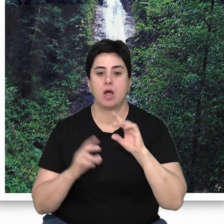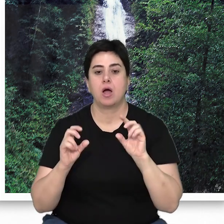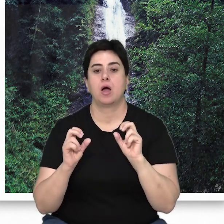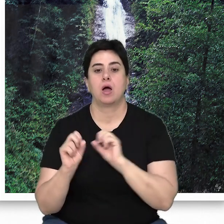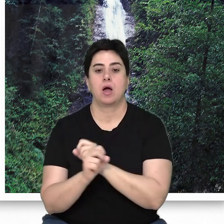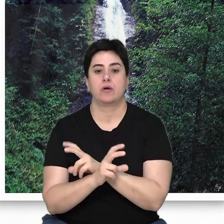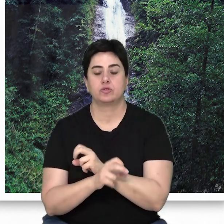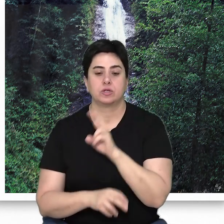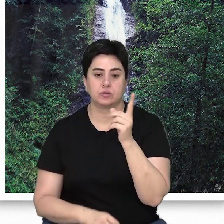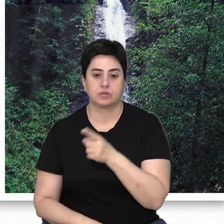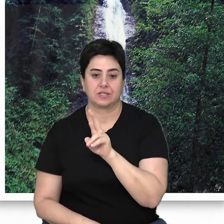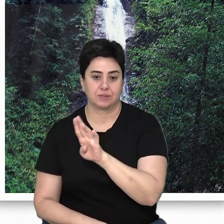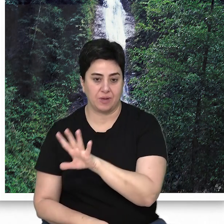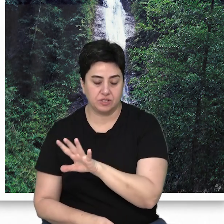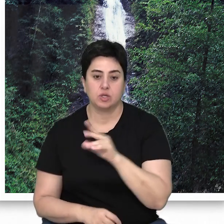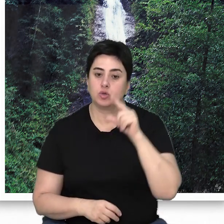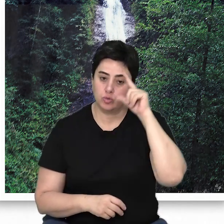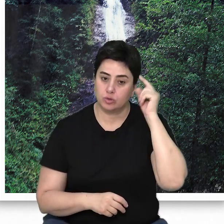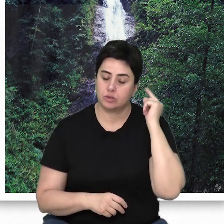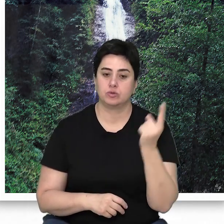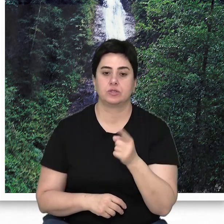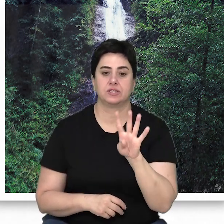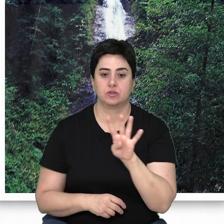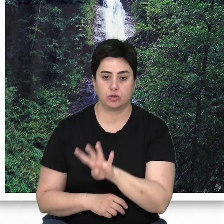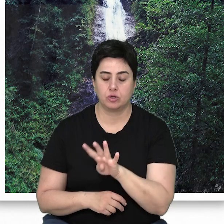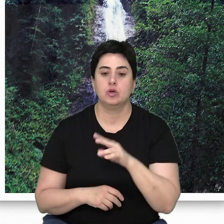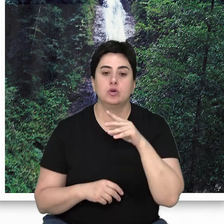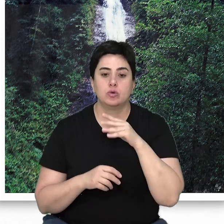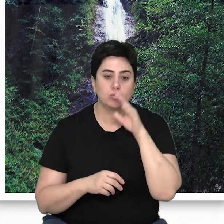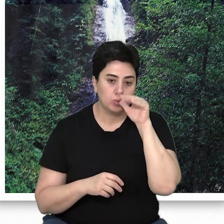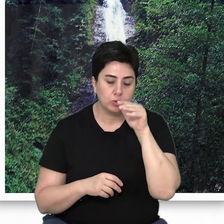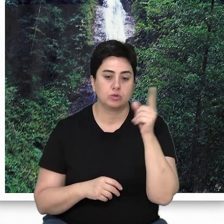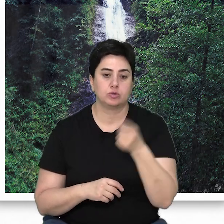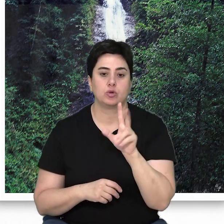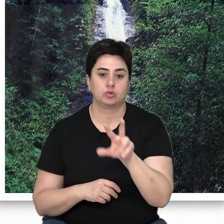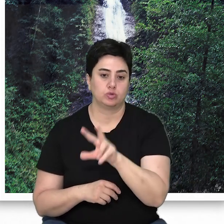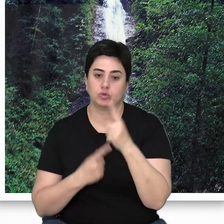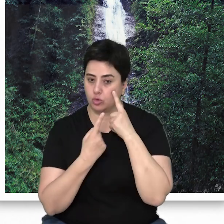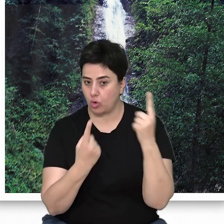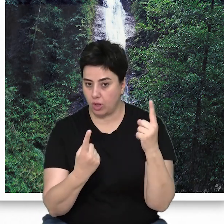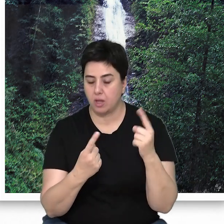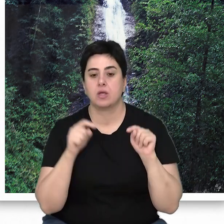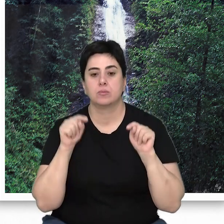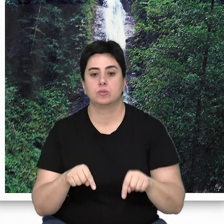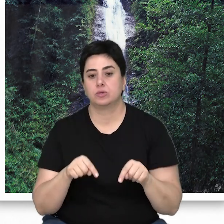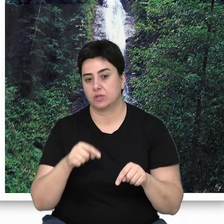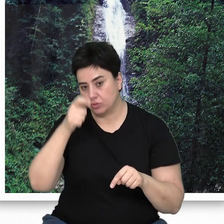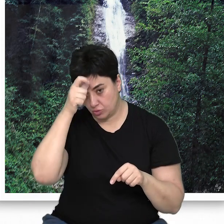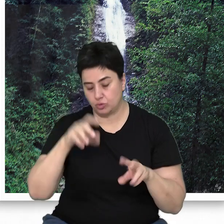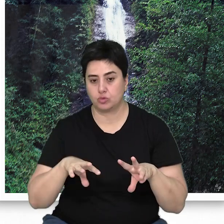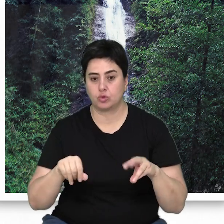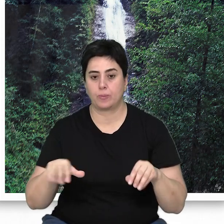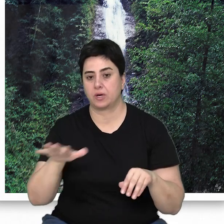Avusturya'da yüzde kırk beş, Yunanistan'da yüzde kırk dört, Bulgaristan'da yüzde otuz üç. Ki burada ülkenin